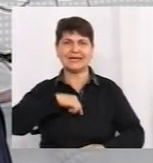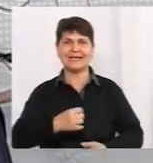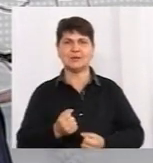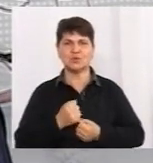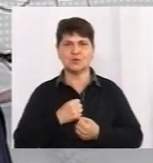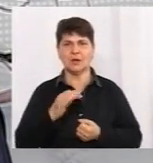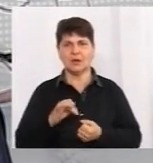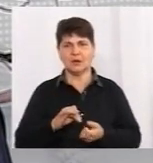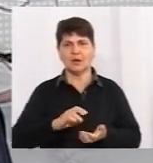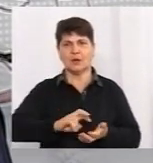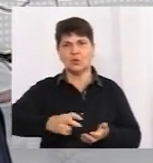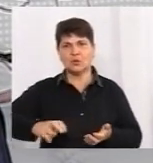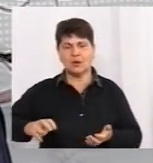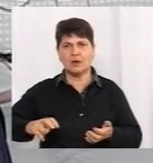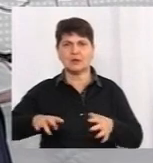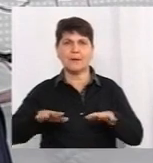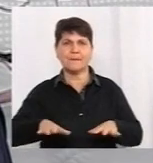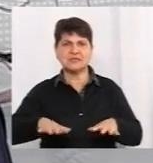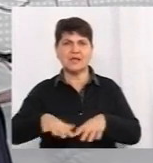місця масових скупчень.